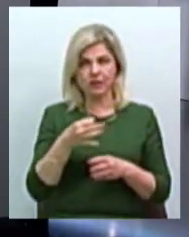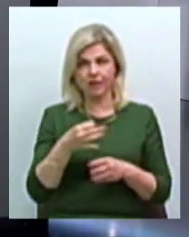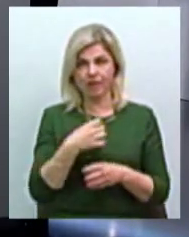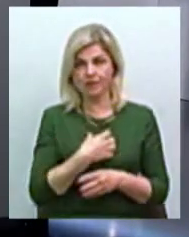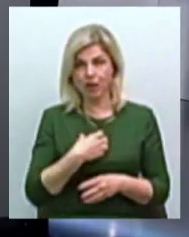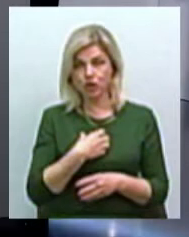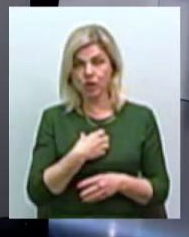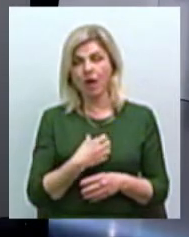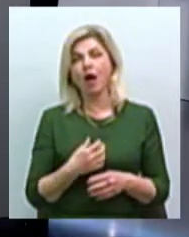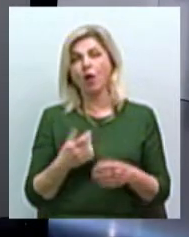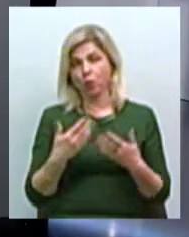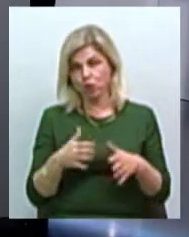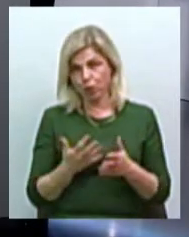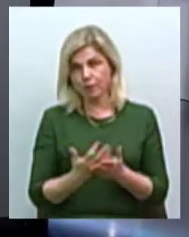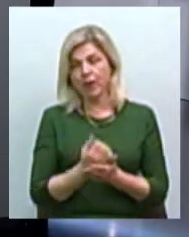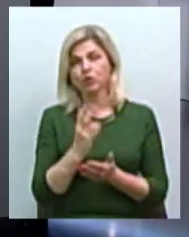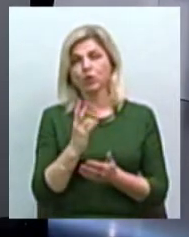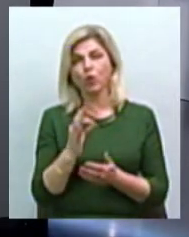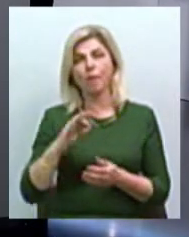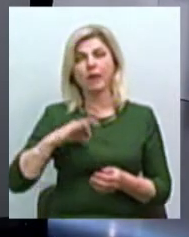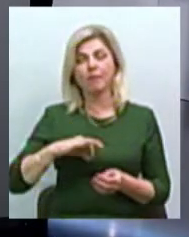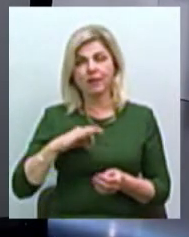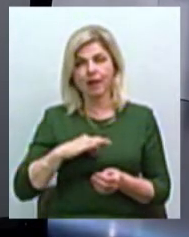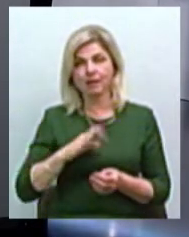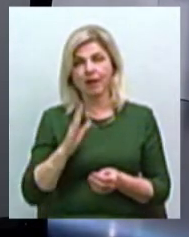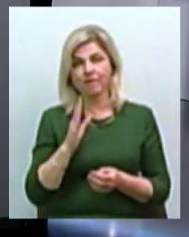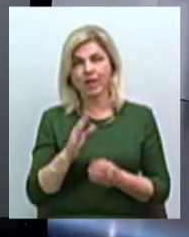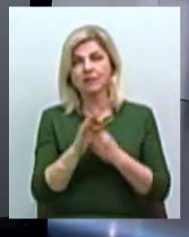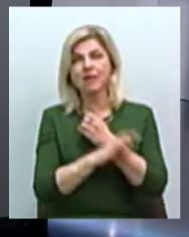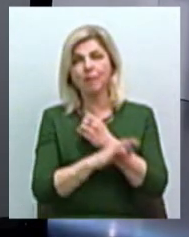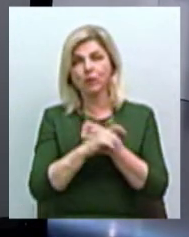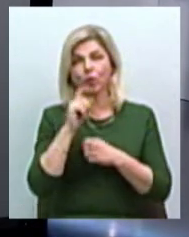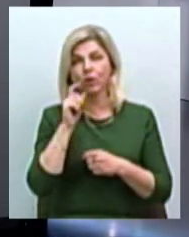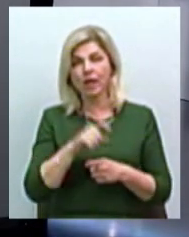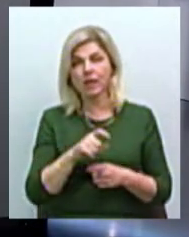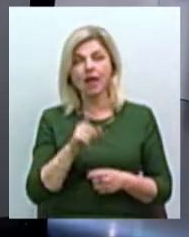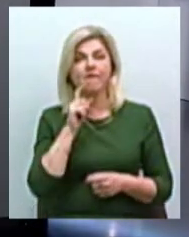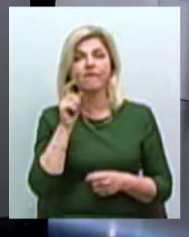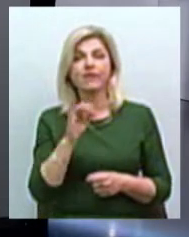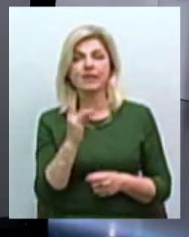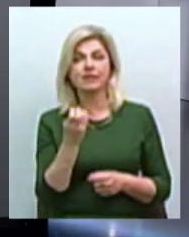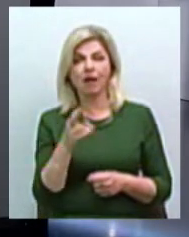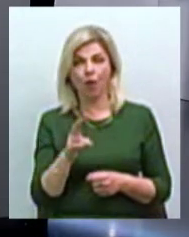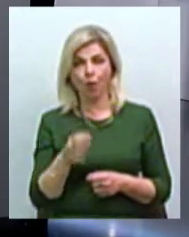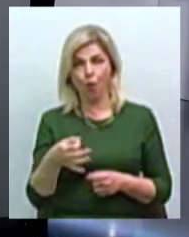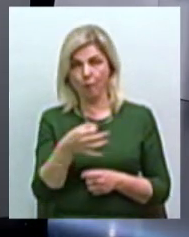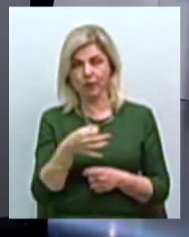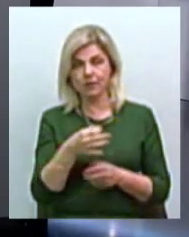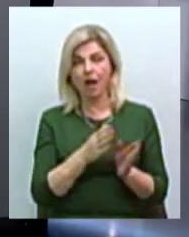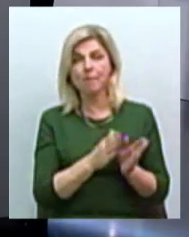потрібно називати в Западній Україні, Винницькій області. Цей механізм, в принципі, був